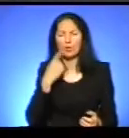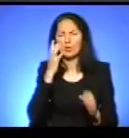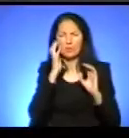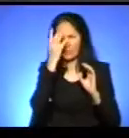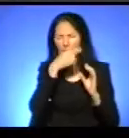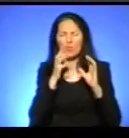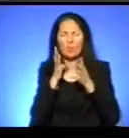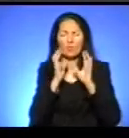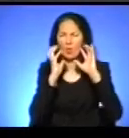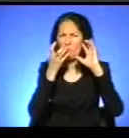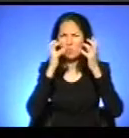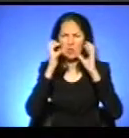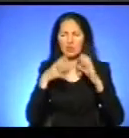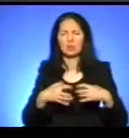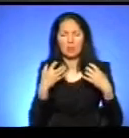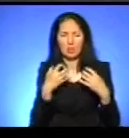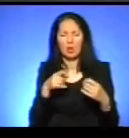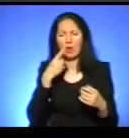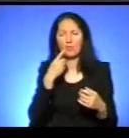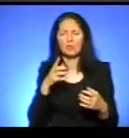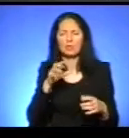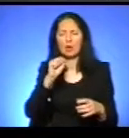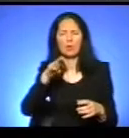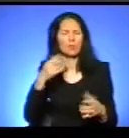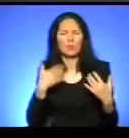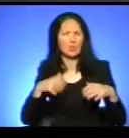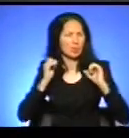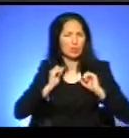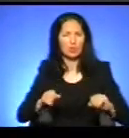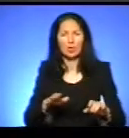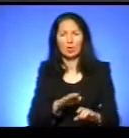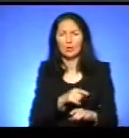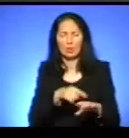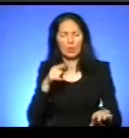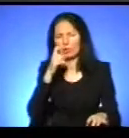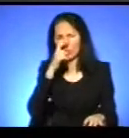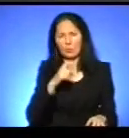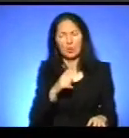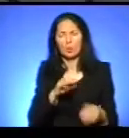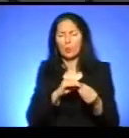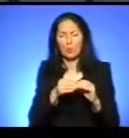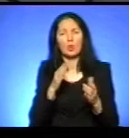Тут ще до вецера биде ще за 100, то вці мені вже надоїли. Тобто реакція така. Проблема у нас.